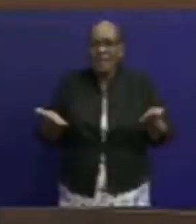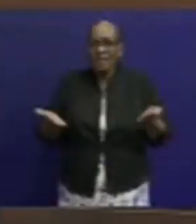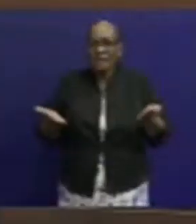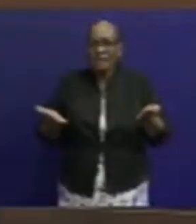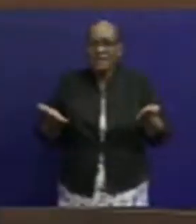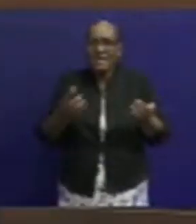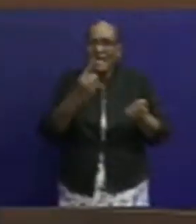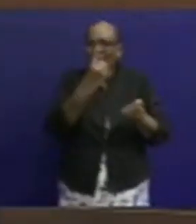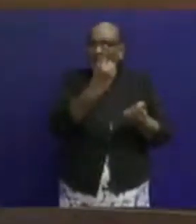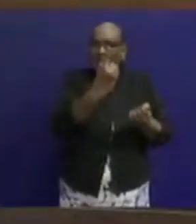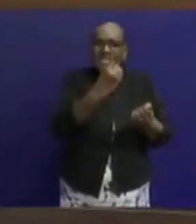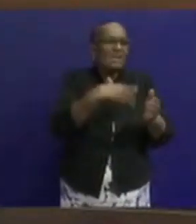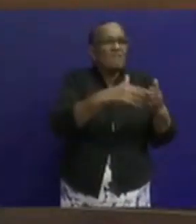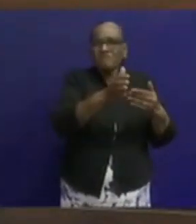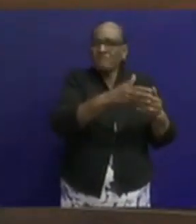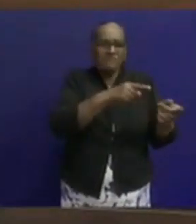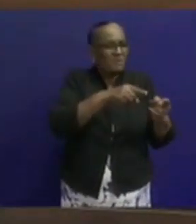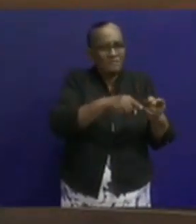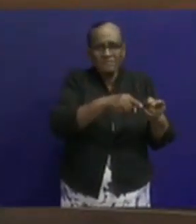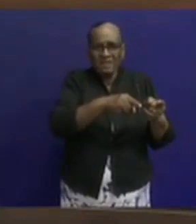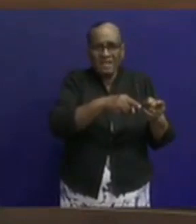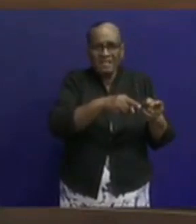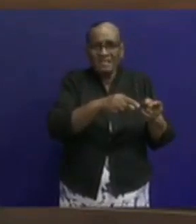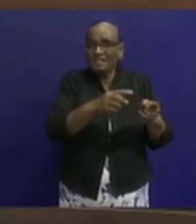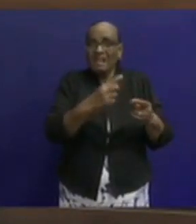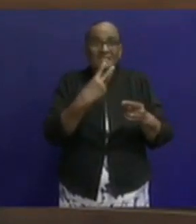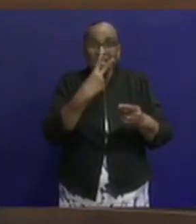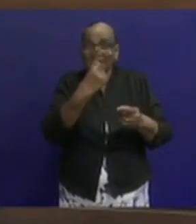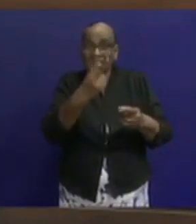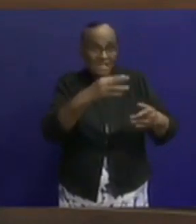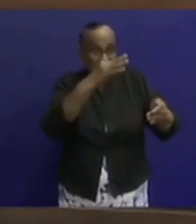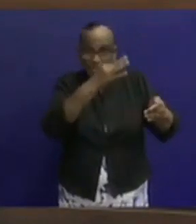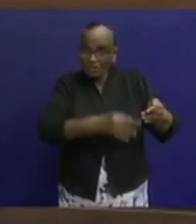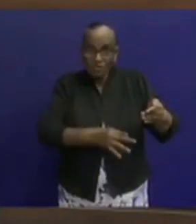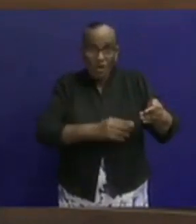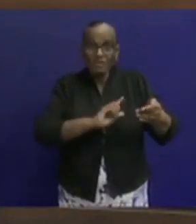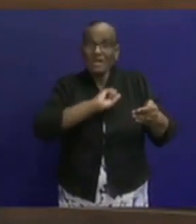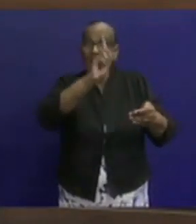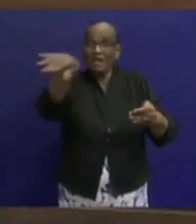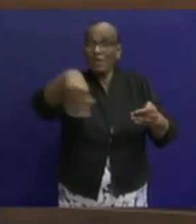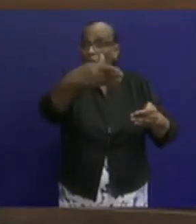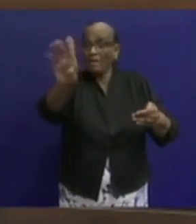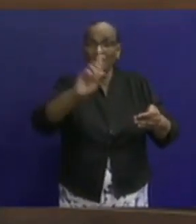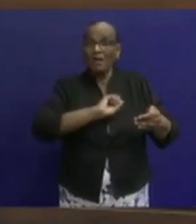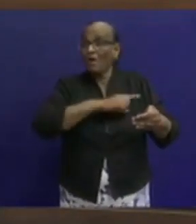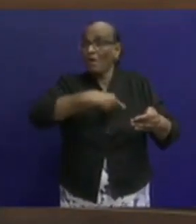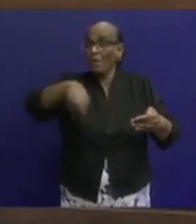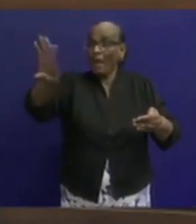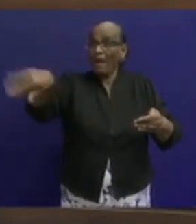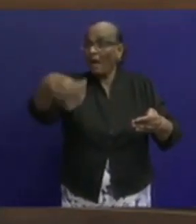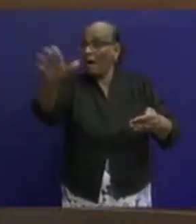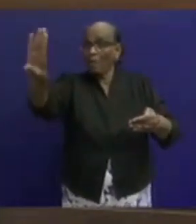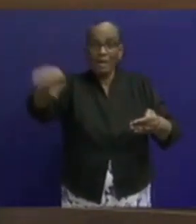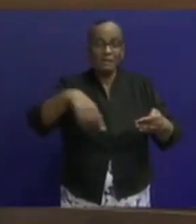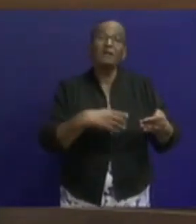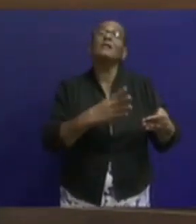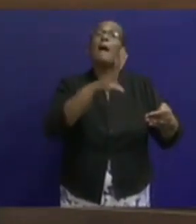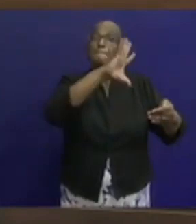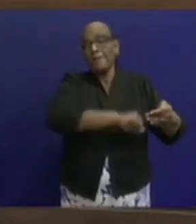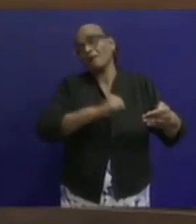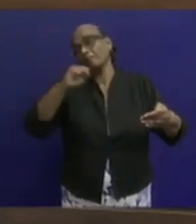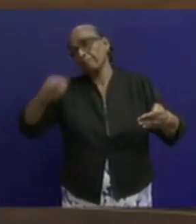merken dat meer mensen van thuisquarantaine op straat gaan wandelen. Gaan we iedereen in